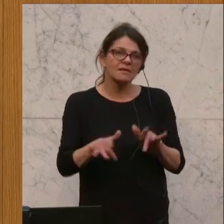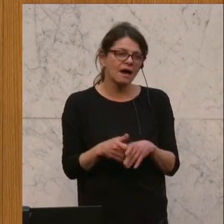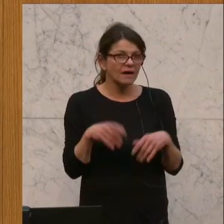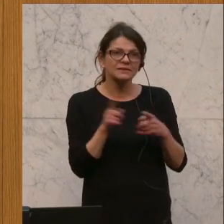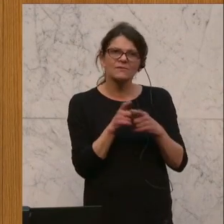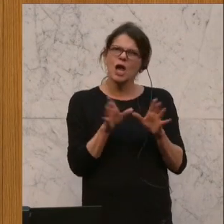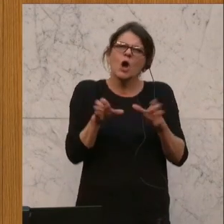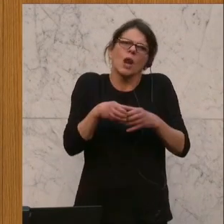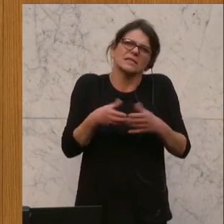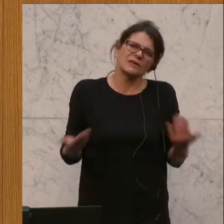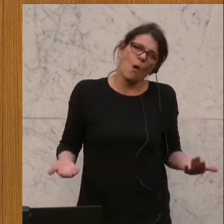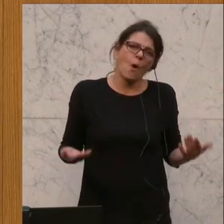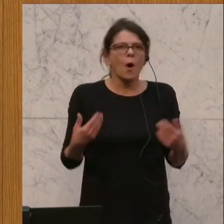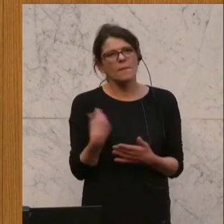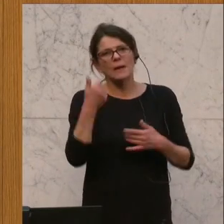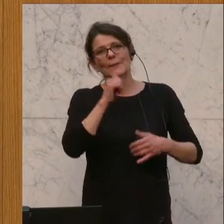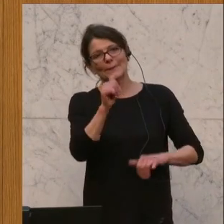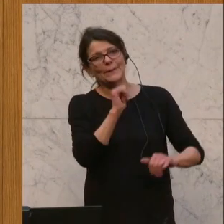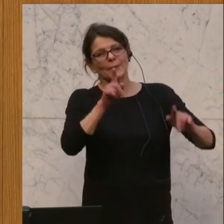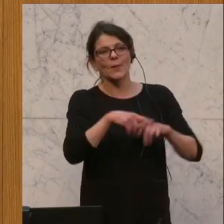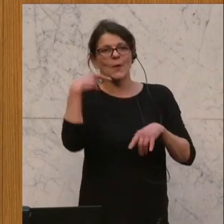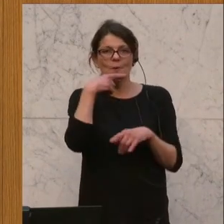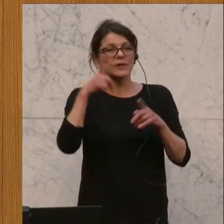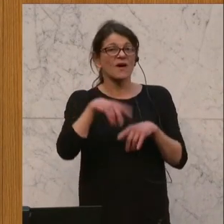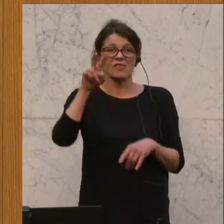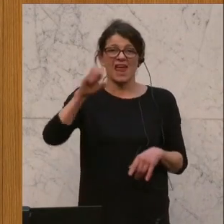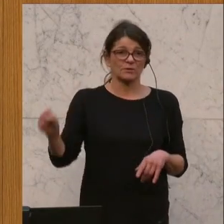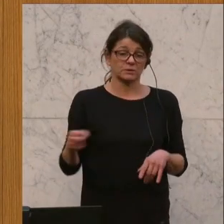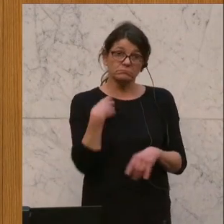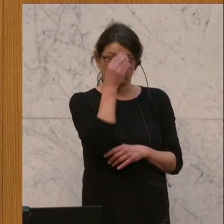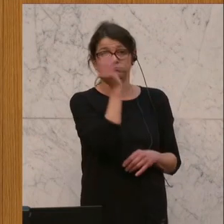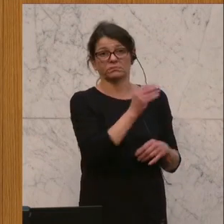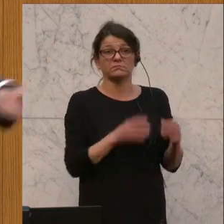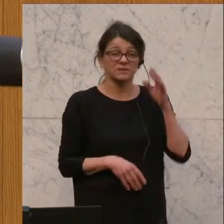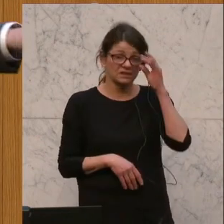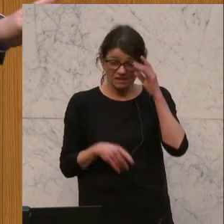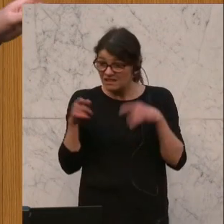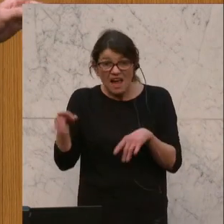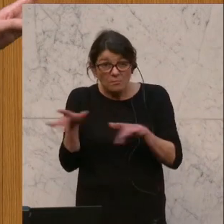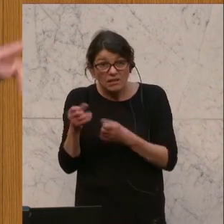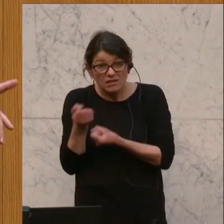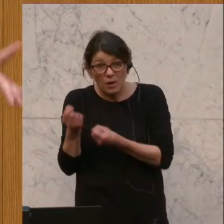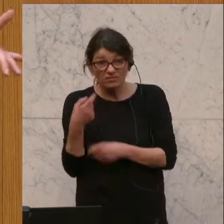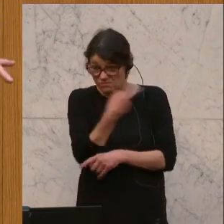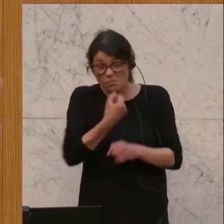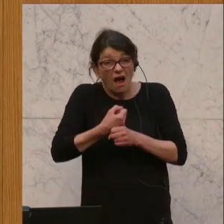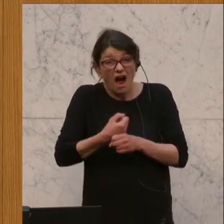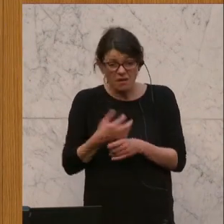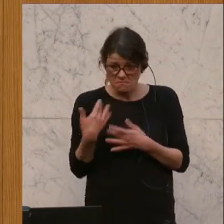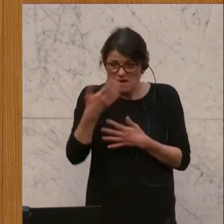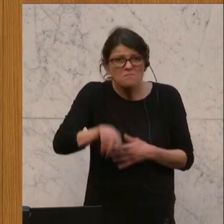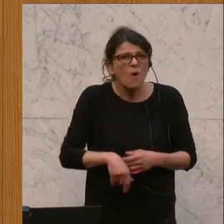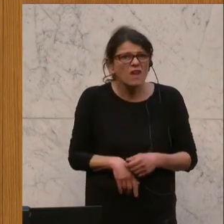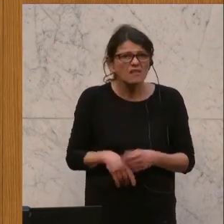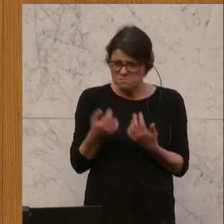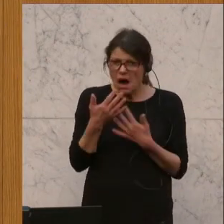Koalition der Grünen mit den Roten und den Neos. Jetzt kann ich Ihnen sagen, diese Pensionspolitik, die Sie aufführen, alle paar Monate